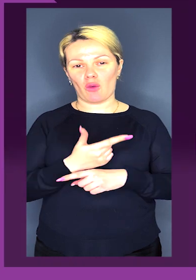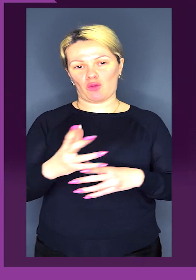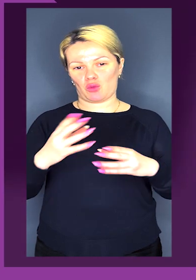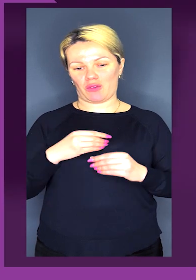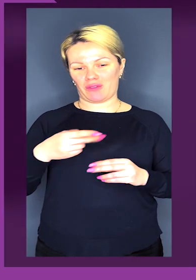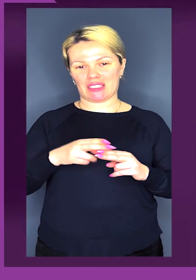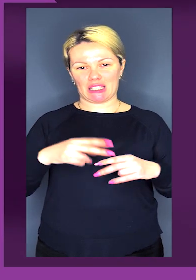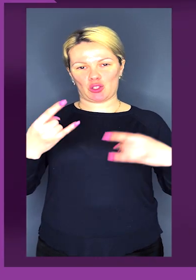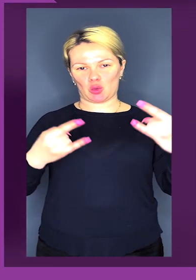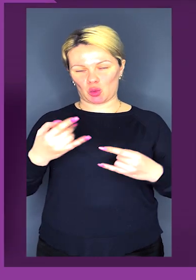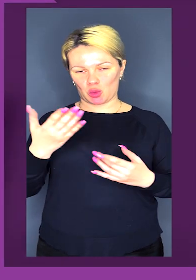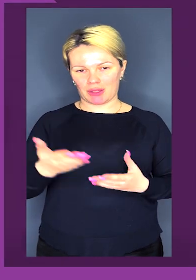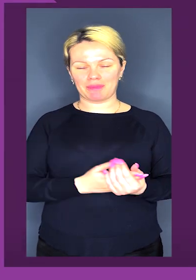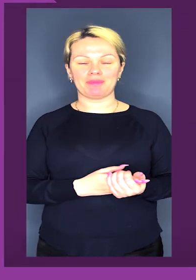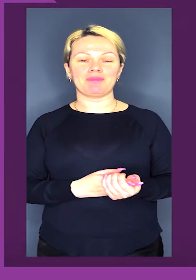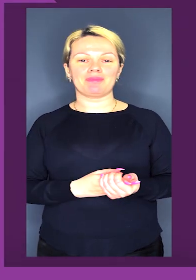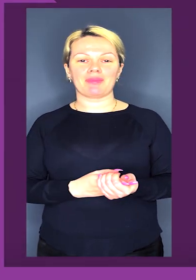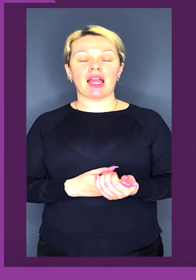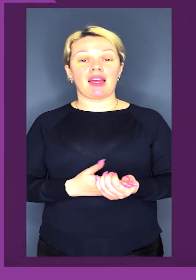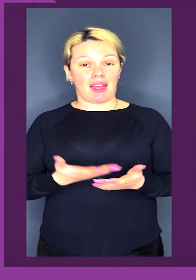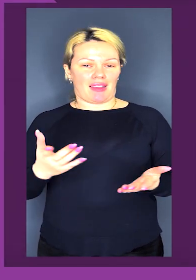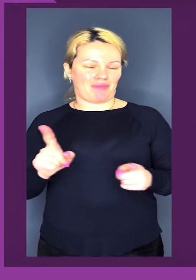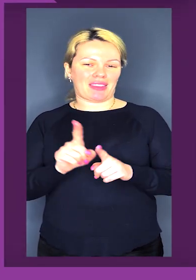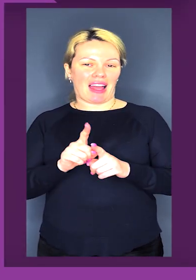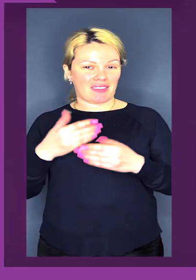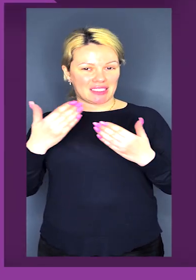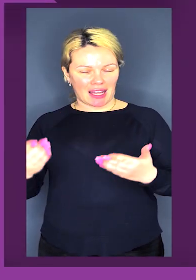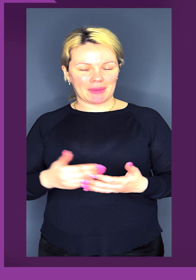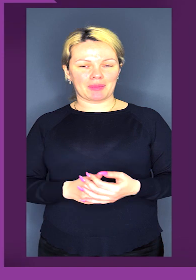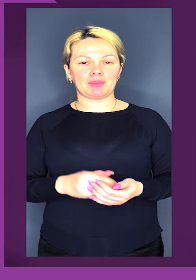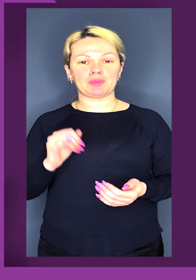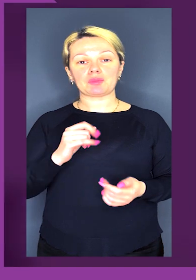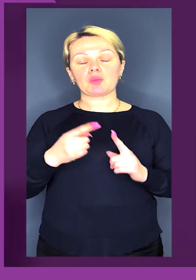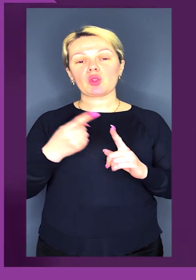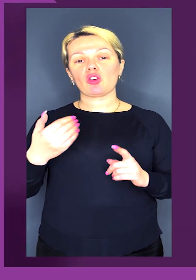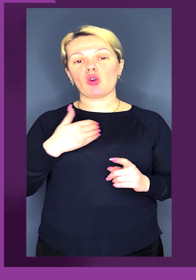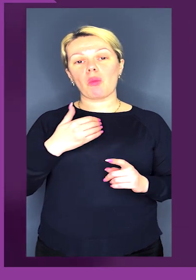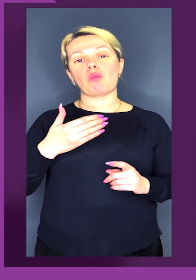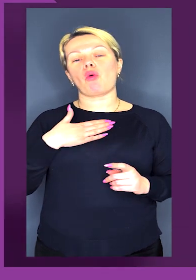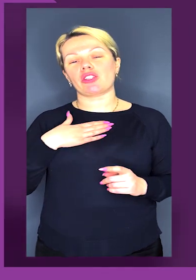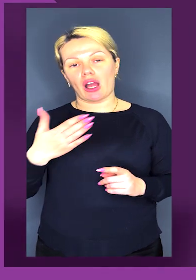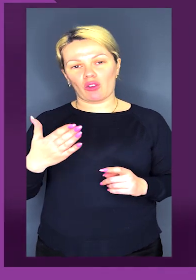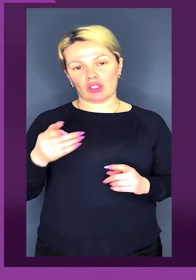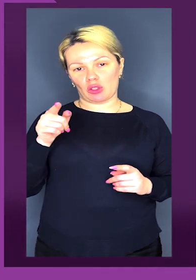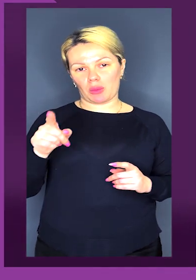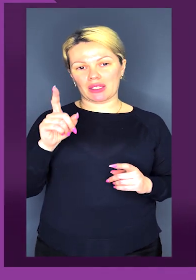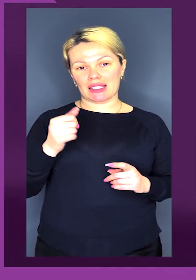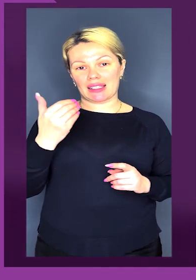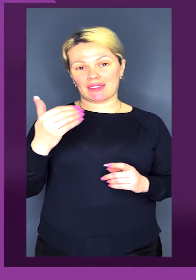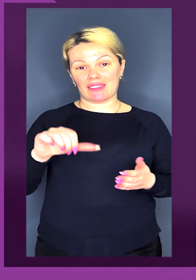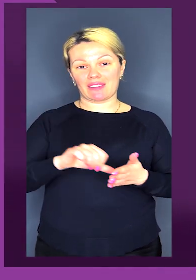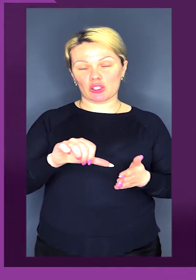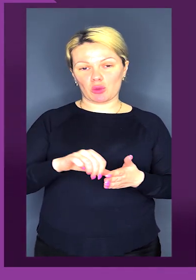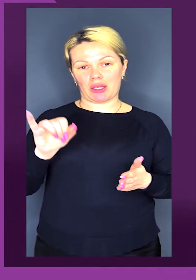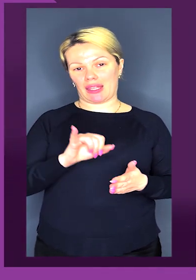знову тут, у вашій студії. Навзаєм, навзаєм, Артеме, ну, по-перше, хочу подякувати тобі за